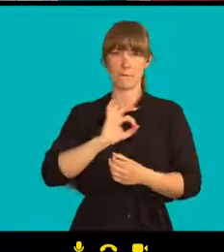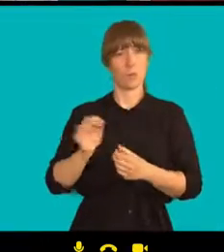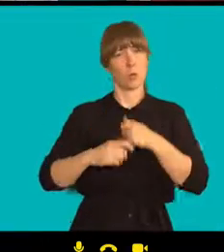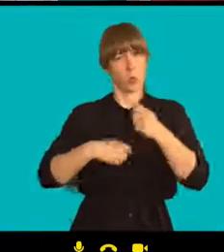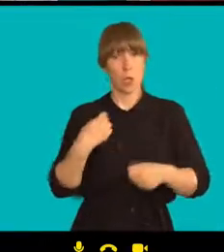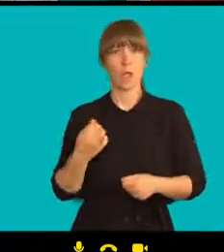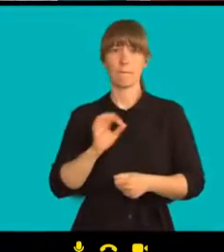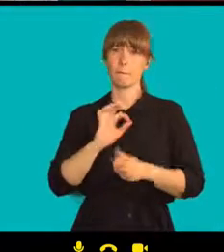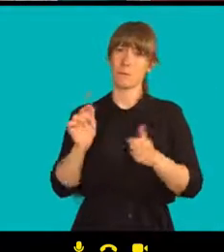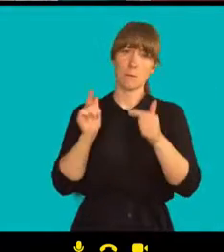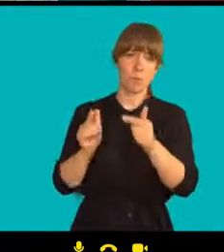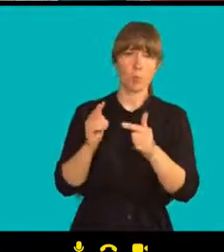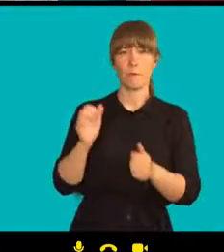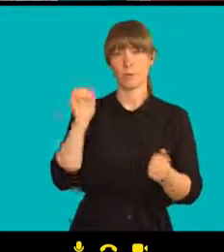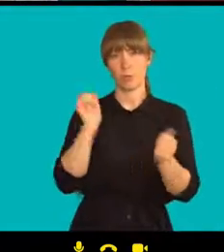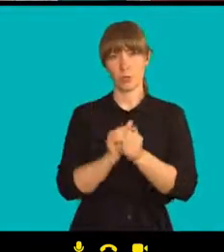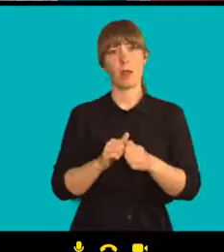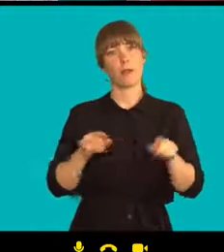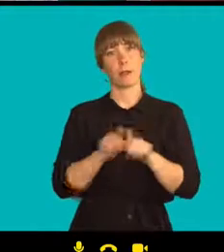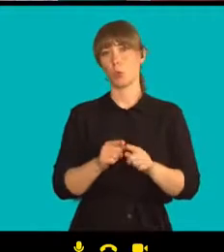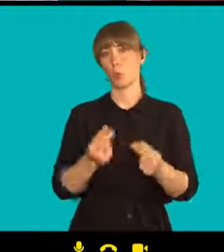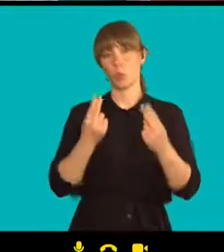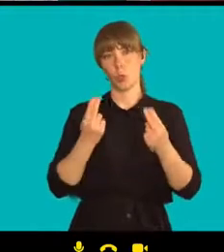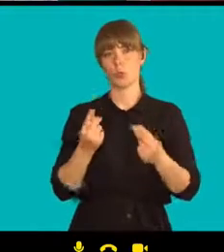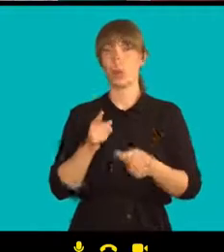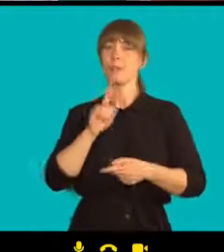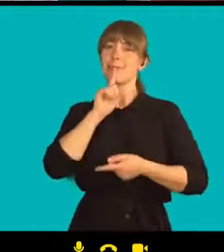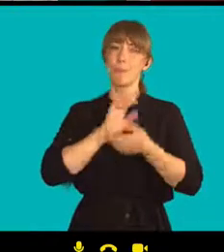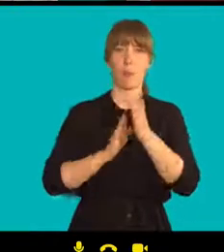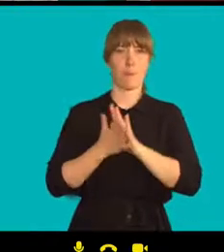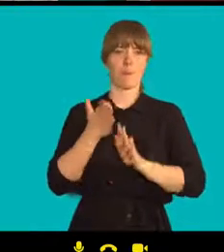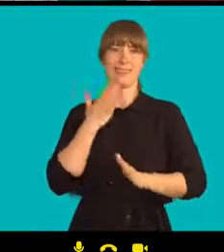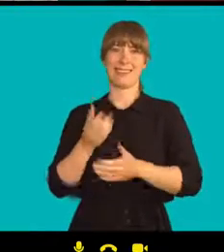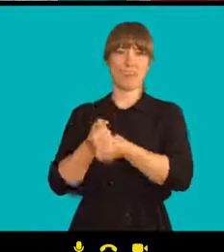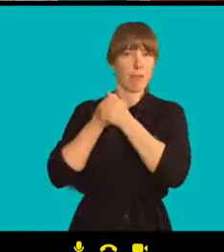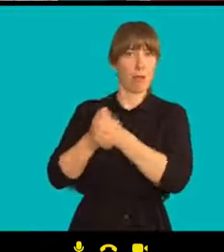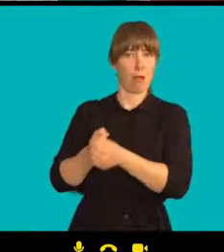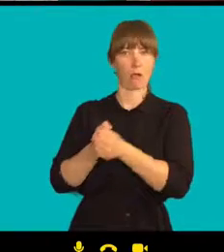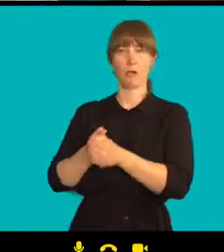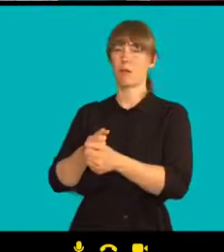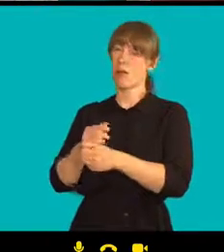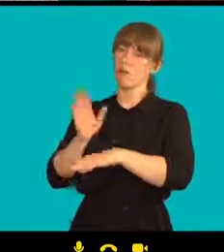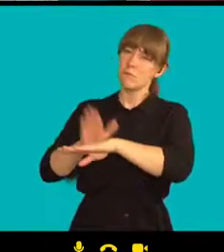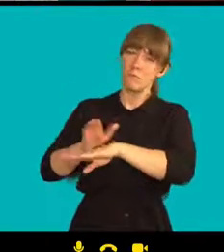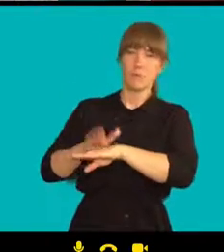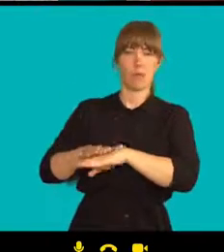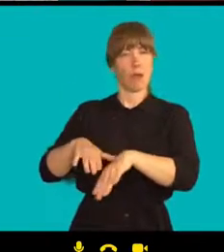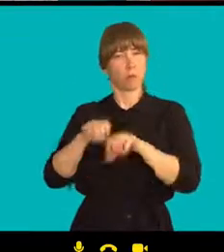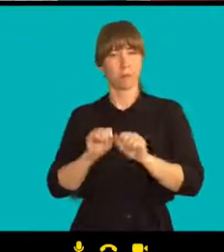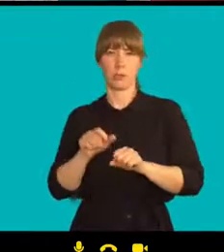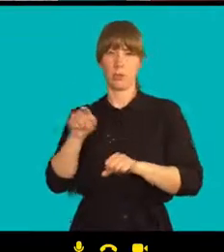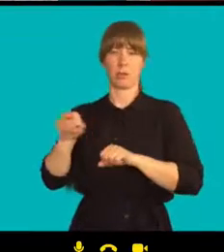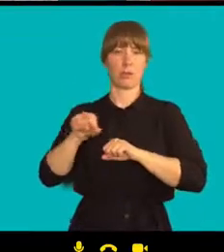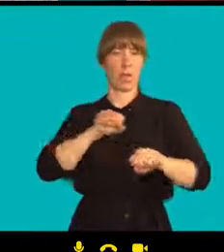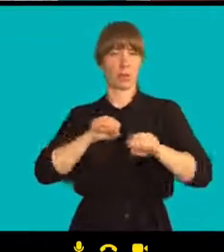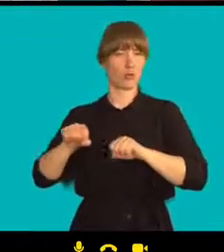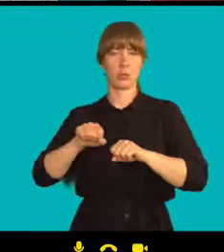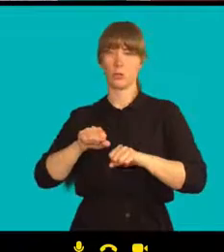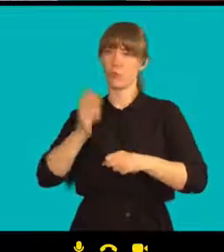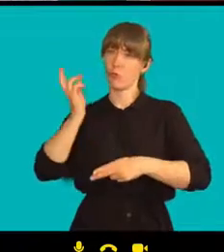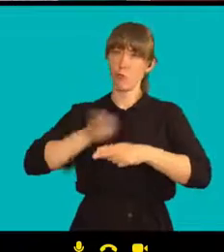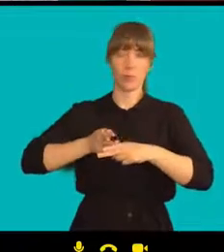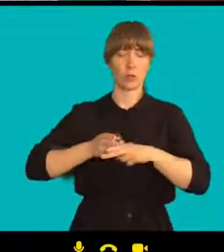letech, včetně toho, že budeme pokračovat v tom politickém a diplomickém tlaku na to, aby tento režim vlastně nebyl vnímán v